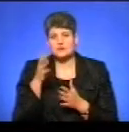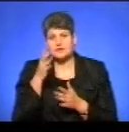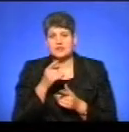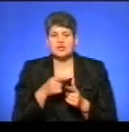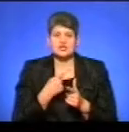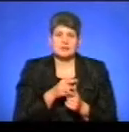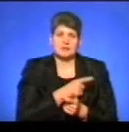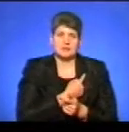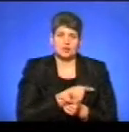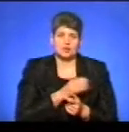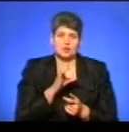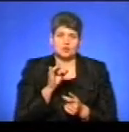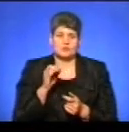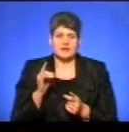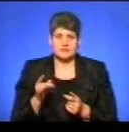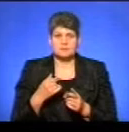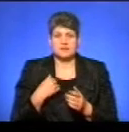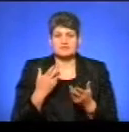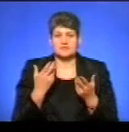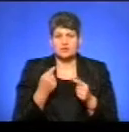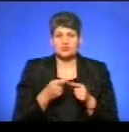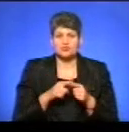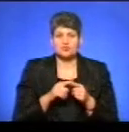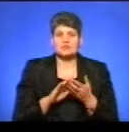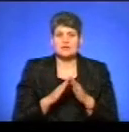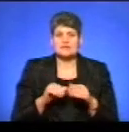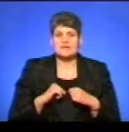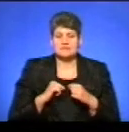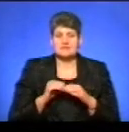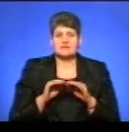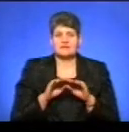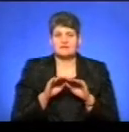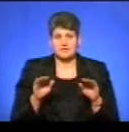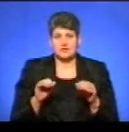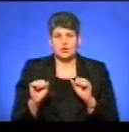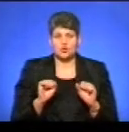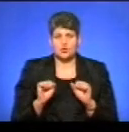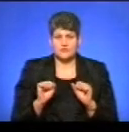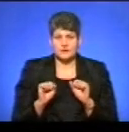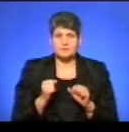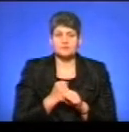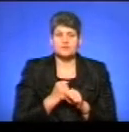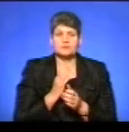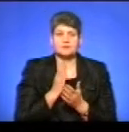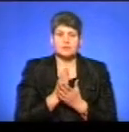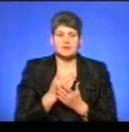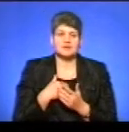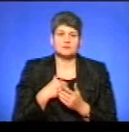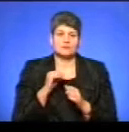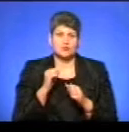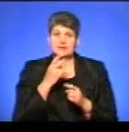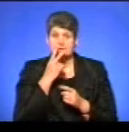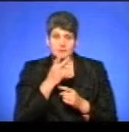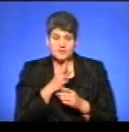медичної субвенції. І ми, звичайно, цю ситуацію стараємося вирівнювати і контролювати. Нагадую, що ми працюємо у прямому ефірі. На шефіри можна не лише